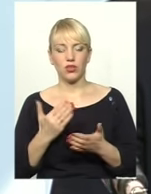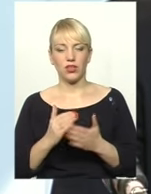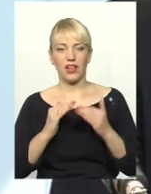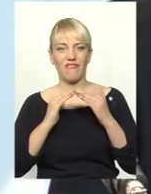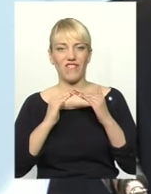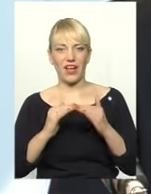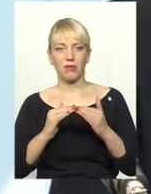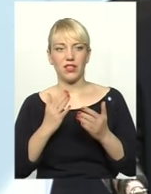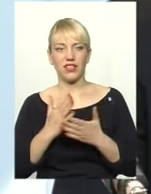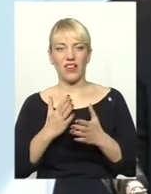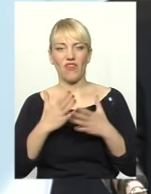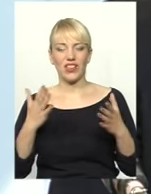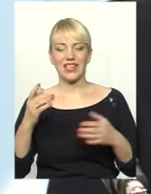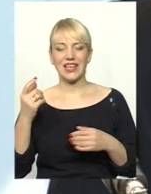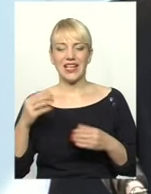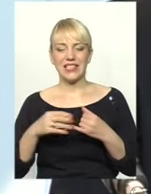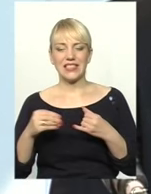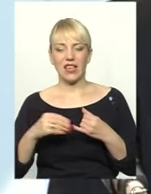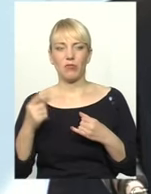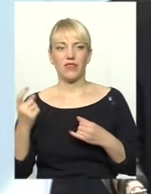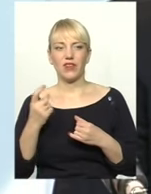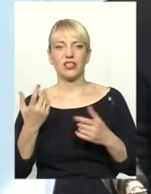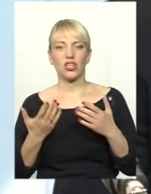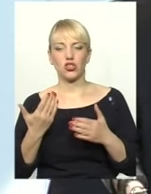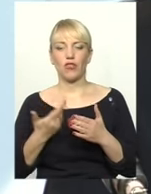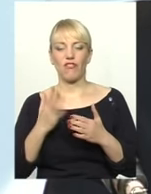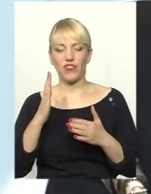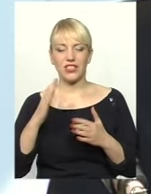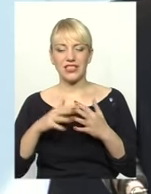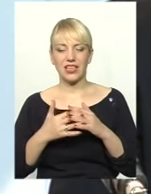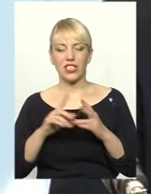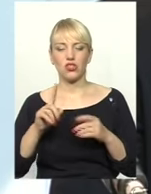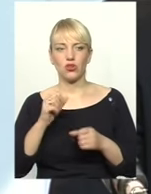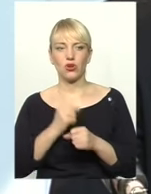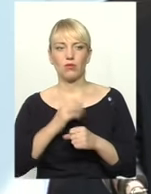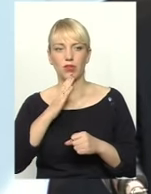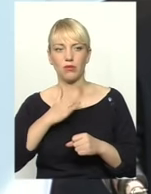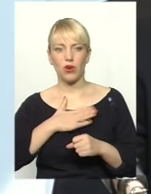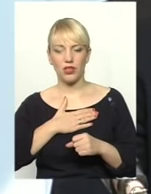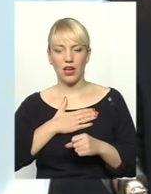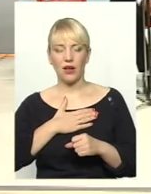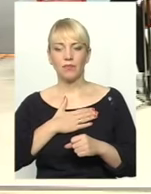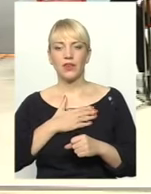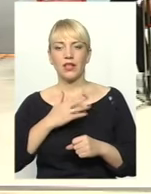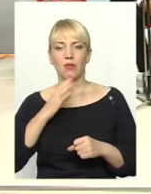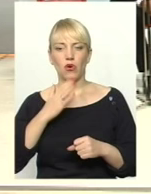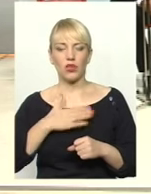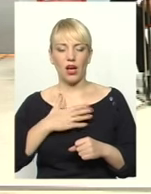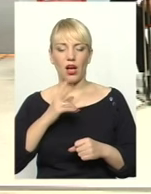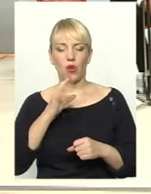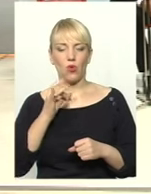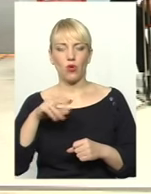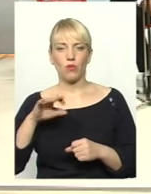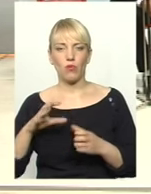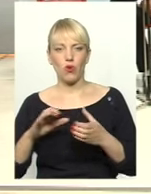землевладець, якщо він сьогодні в селі, то що сьогодні робить і моя корпорація, не моя, а наша, то що інші. Якщо ти